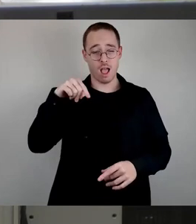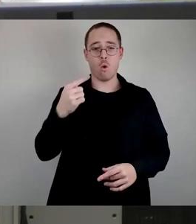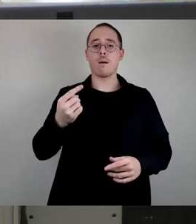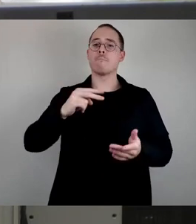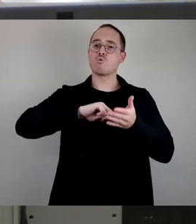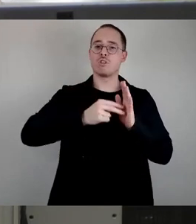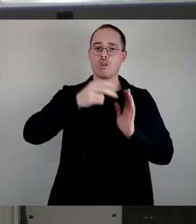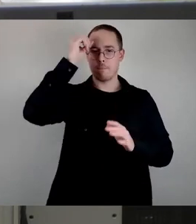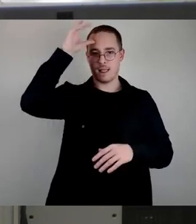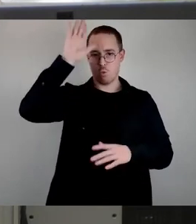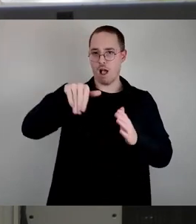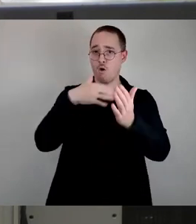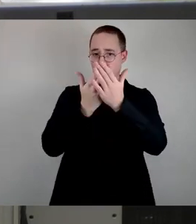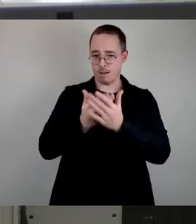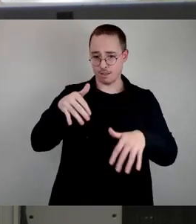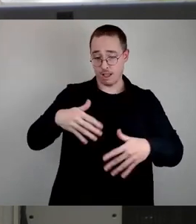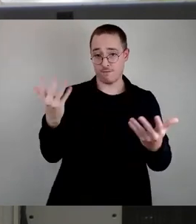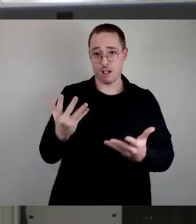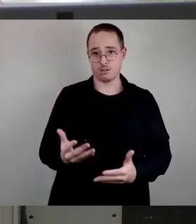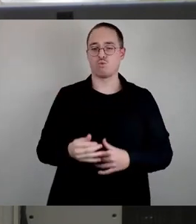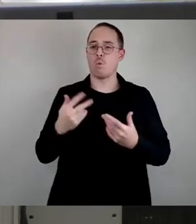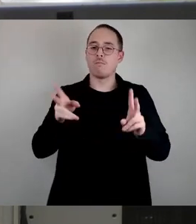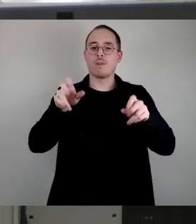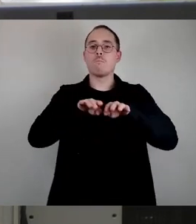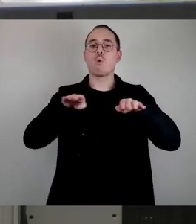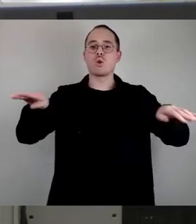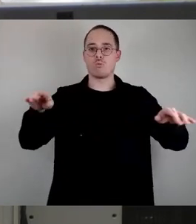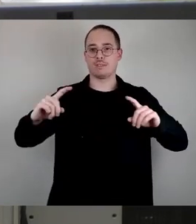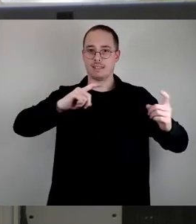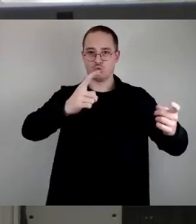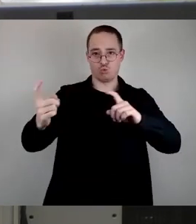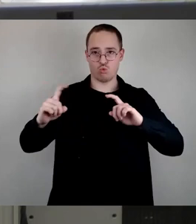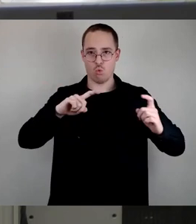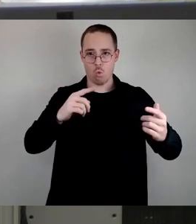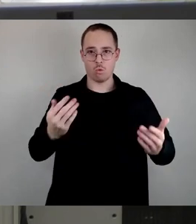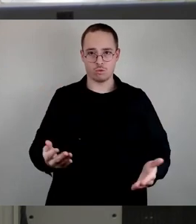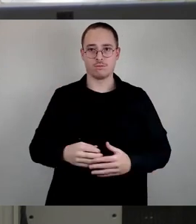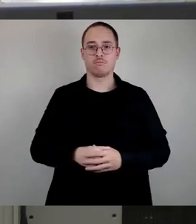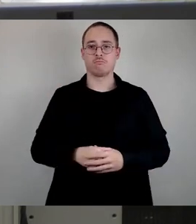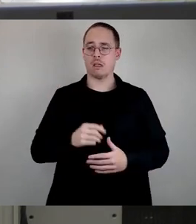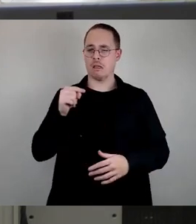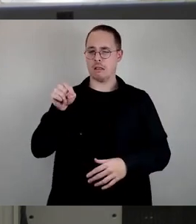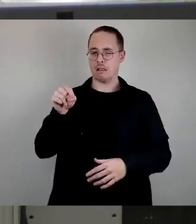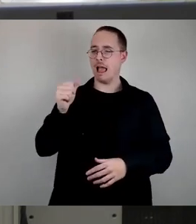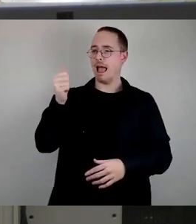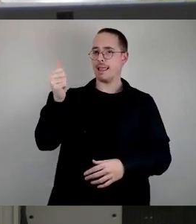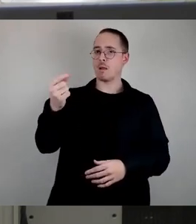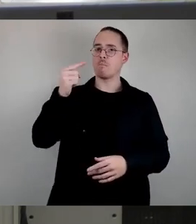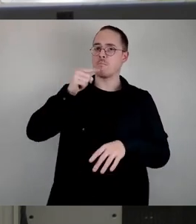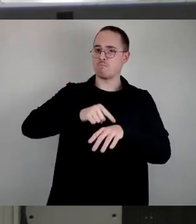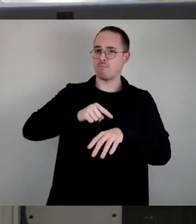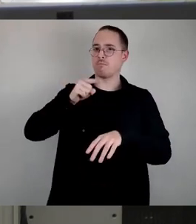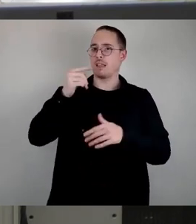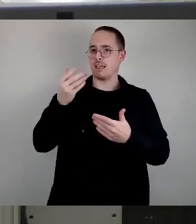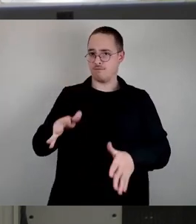Podiumsdiskussion, die einen Moment hatte, bei dem, glaube ich, alle in